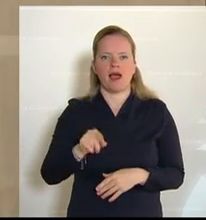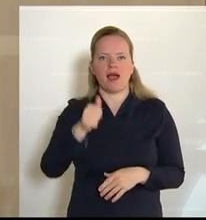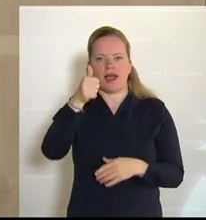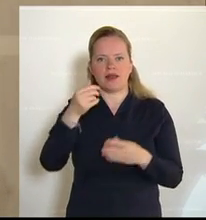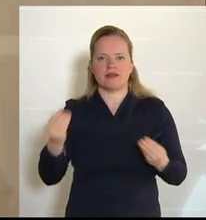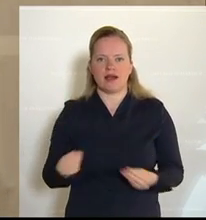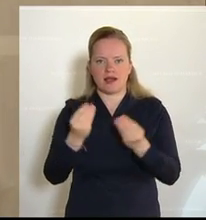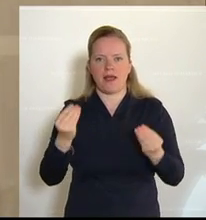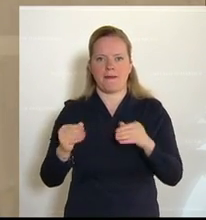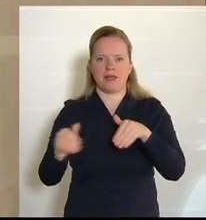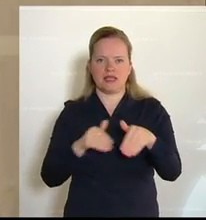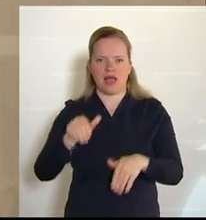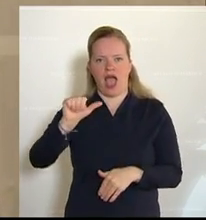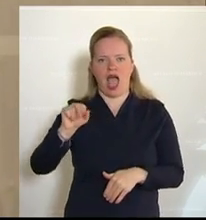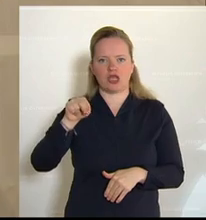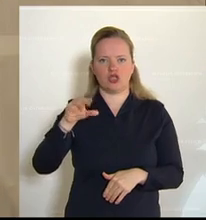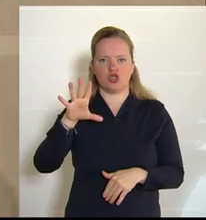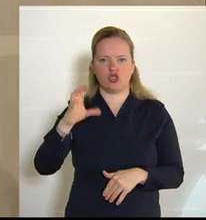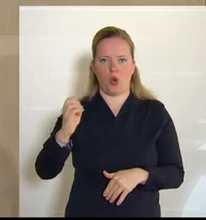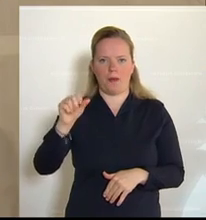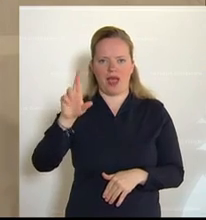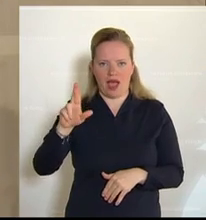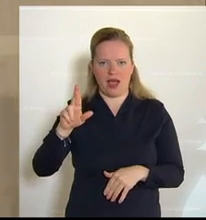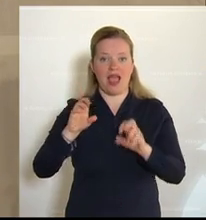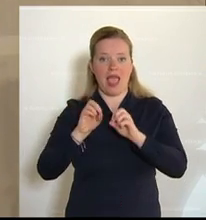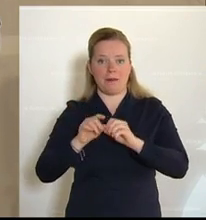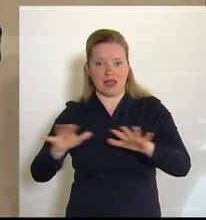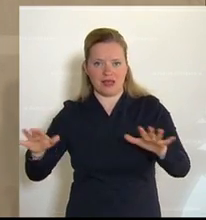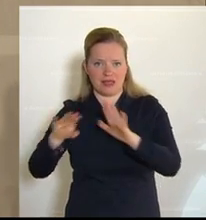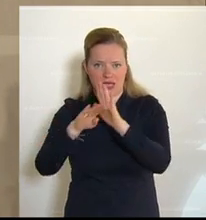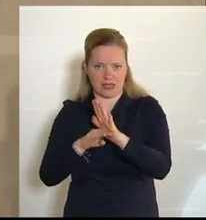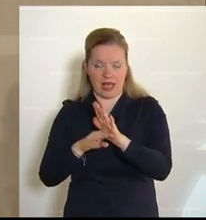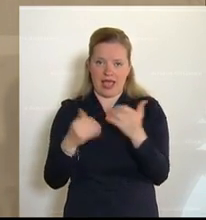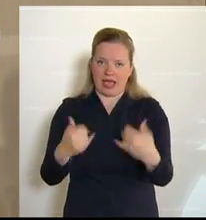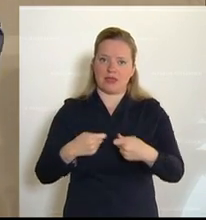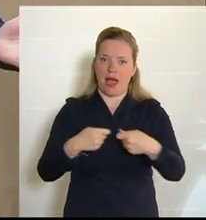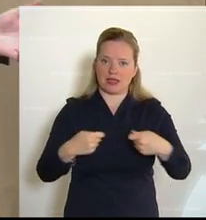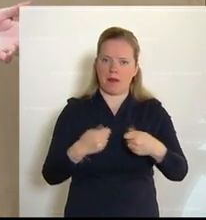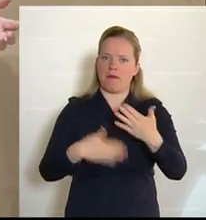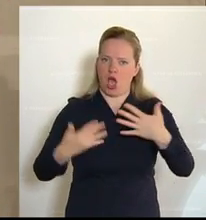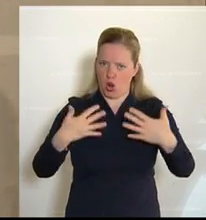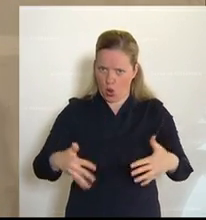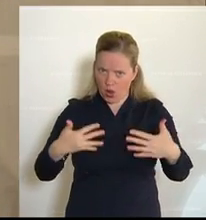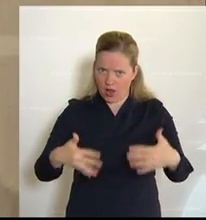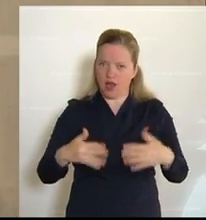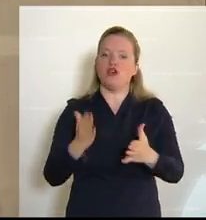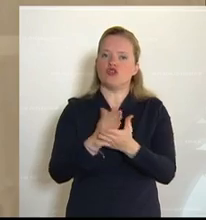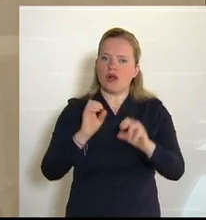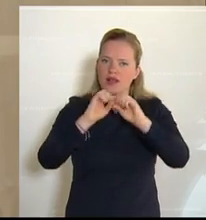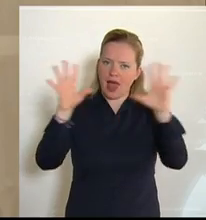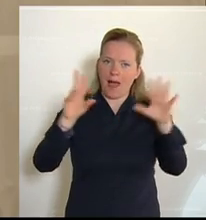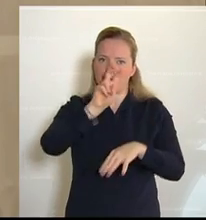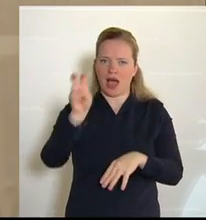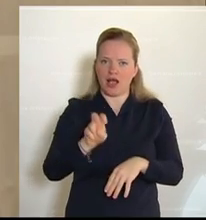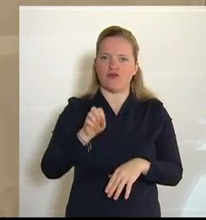des Herrn Minister Anschober zum Epidemiegesetz. Mit der Lockerung der Maßnahmen ist natürlich auch klar, dass wir diesem Paragraf